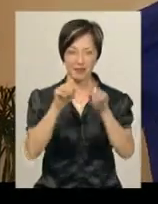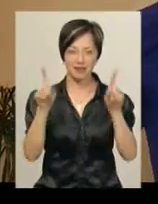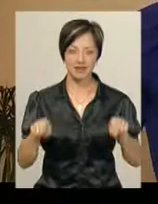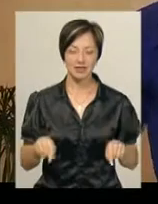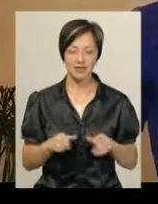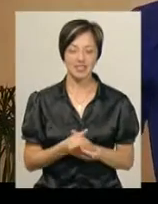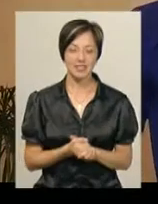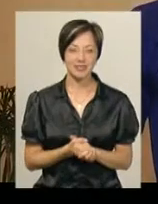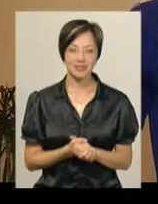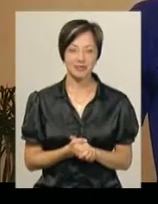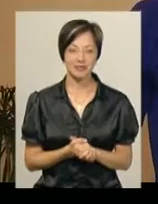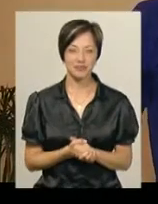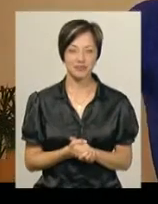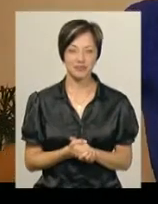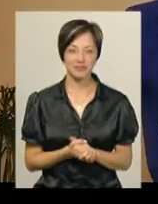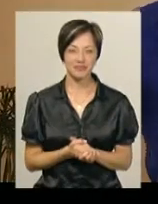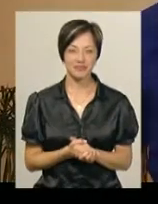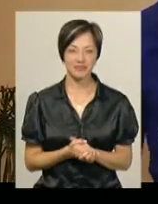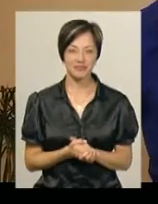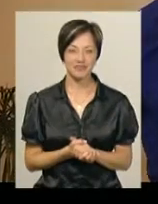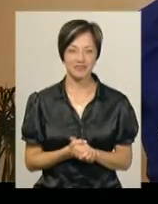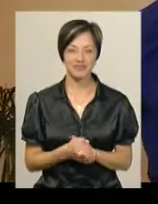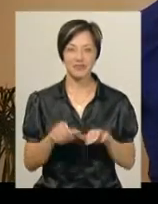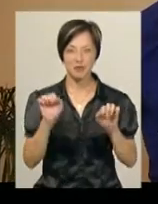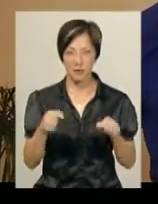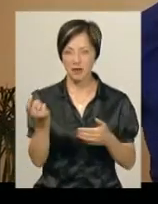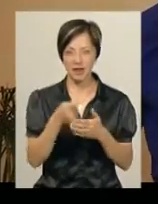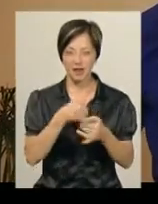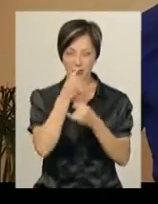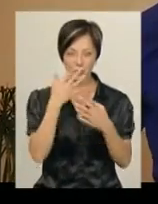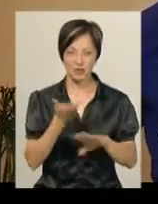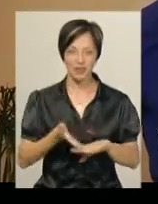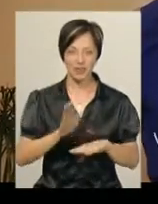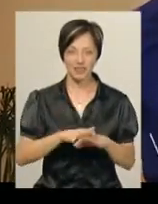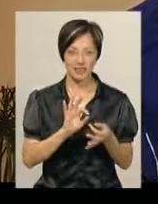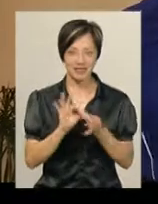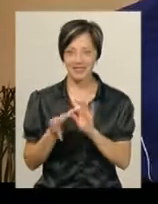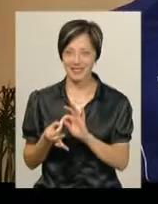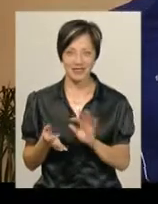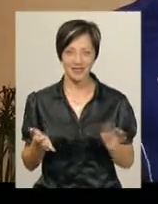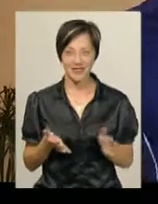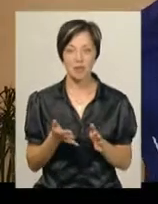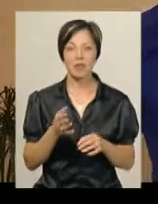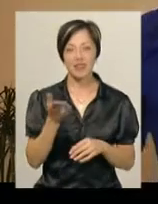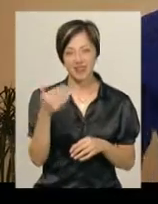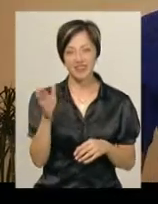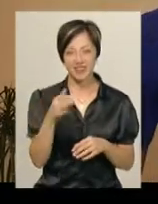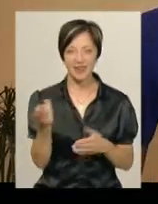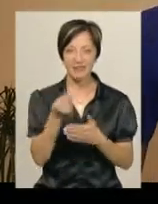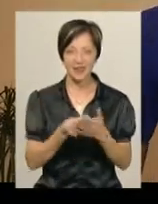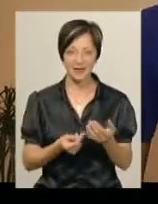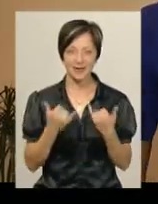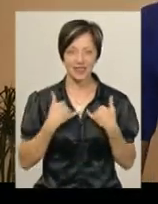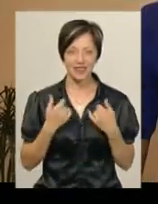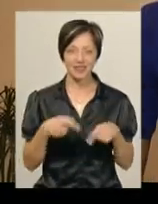чисто. Кажу, ти зможеш намалювати. Вона мені, ні, вона дуже тяжка, вона дуже тяжка. Кажу, давай-давай, малюй.